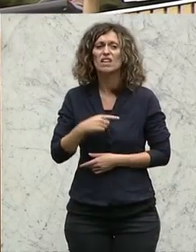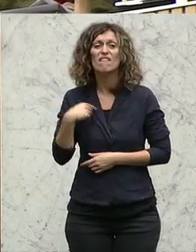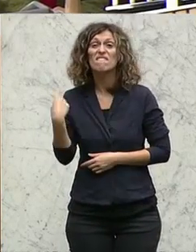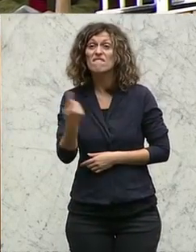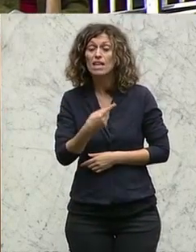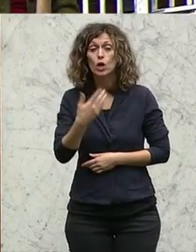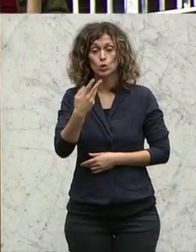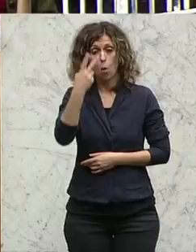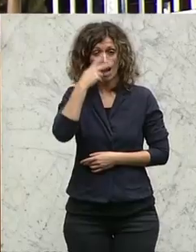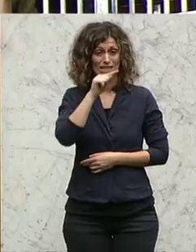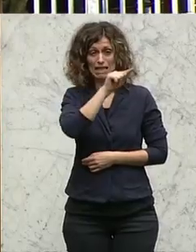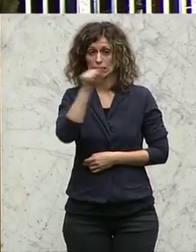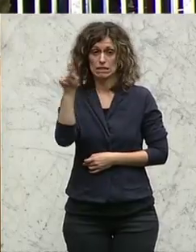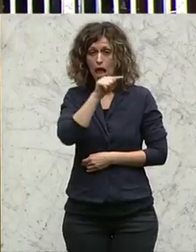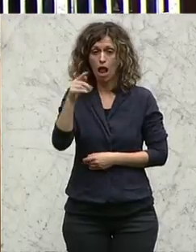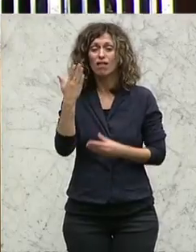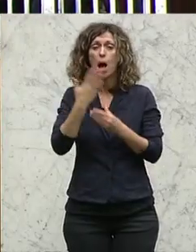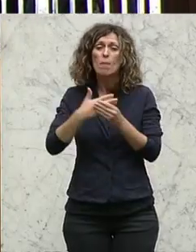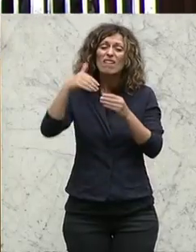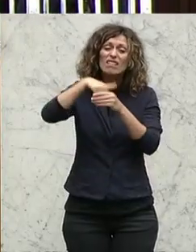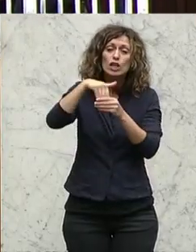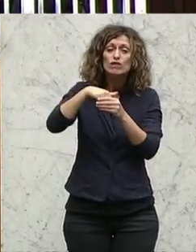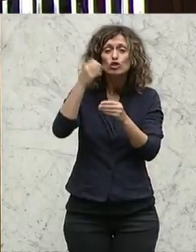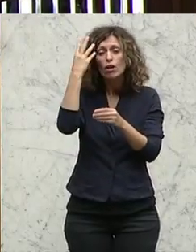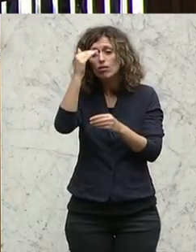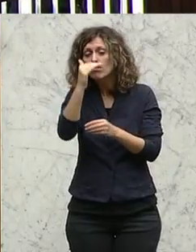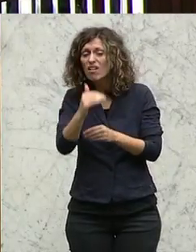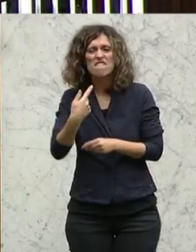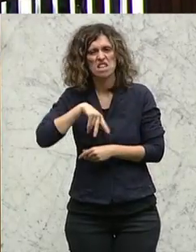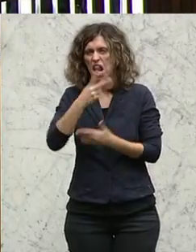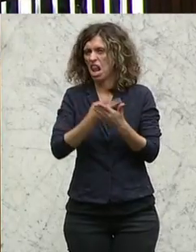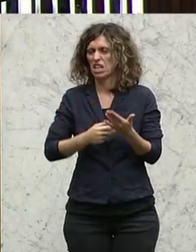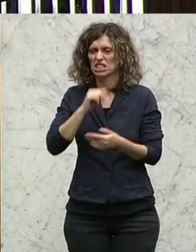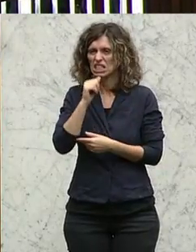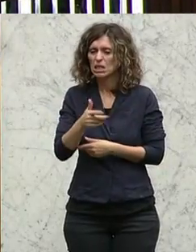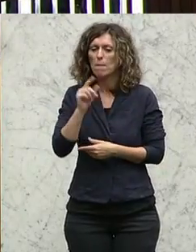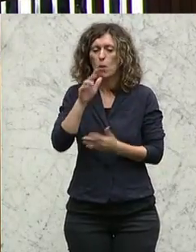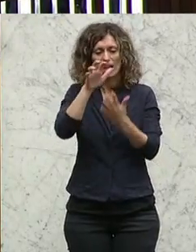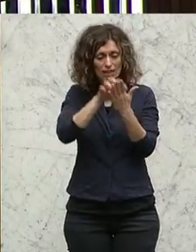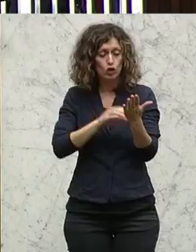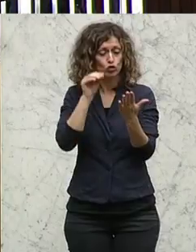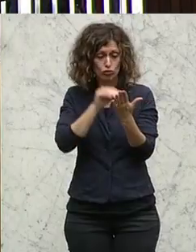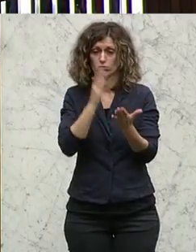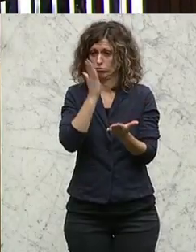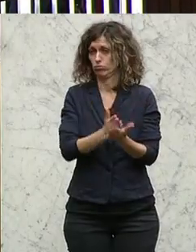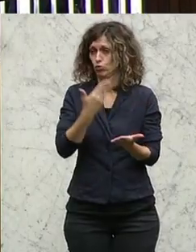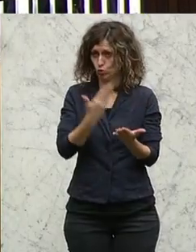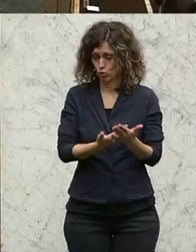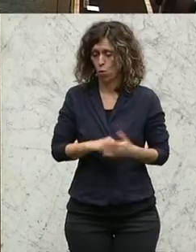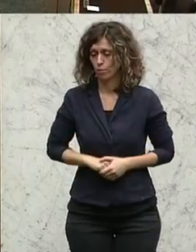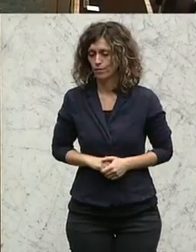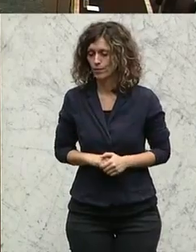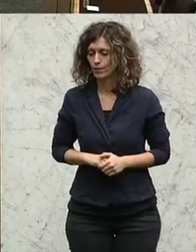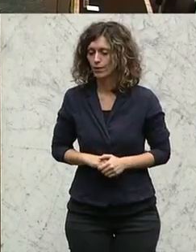zwischen den Zeilen, sondern wir lesen die Zeilen. Und ich glaube, das ist das Wichtigste, es gibt nämlich der Text her. Ja, und ich möchte